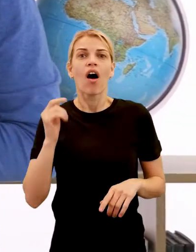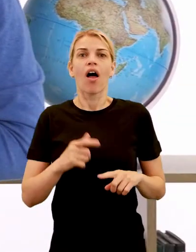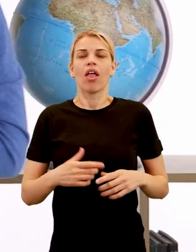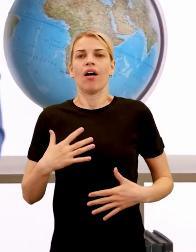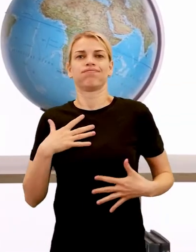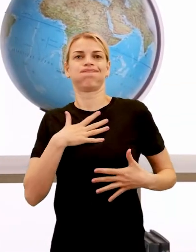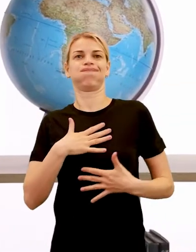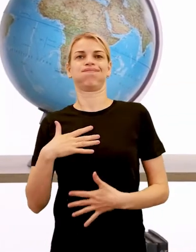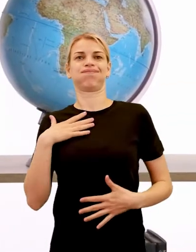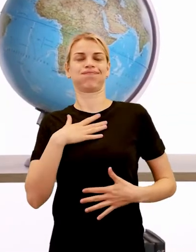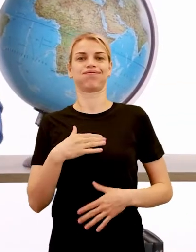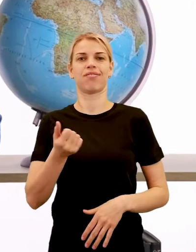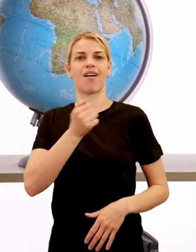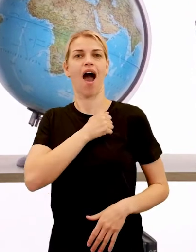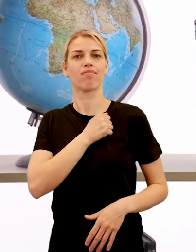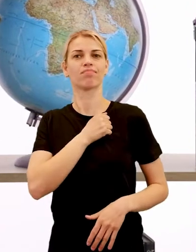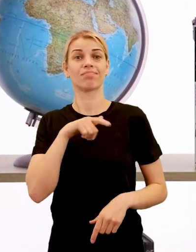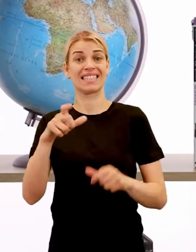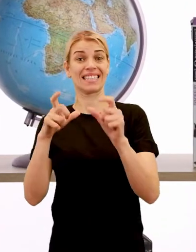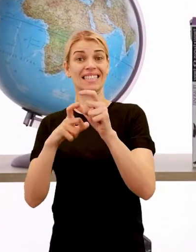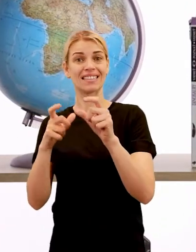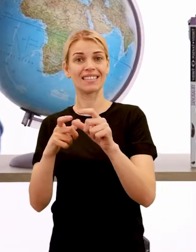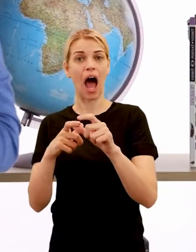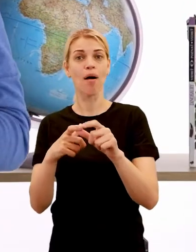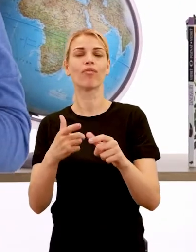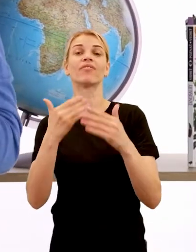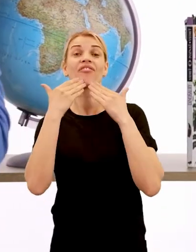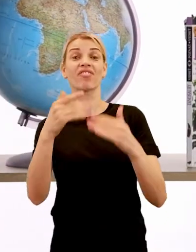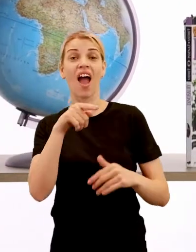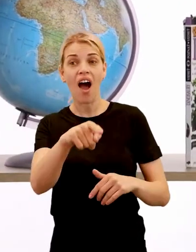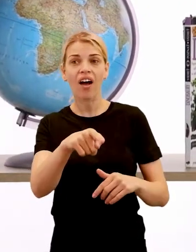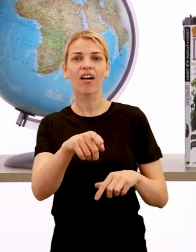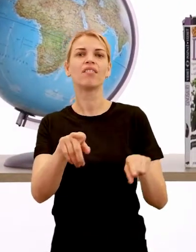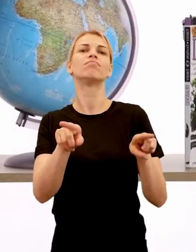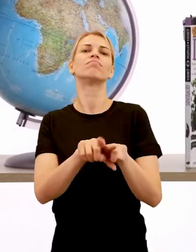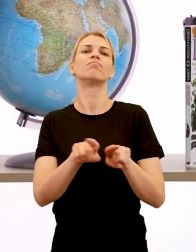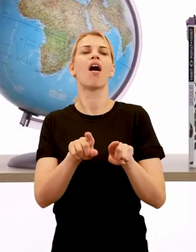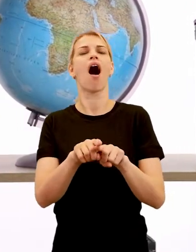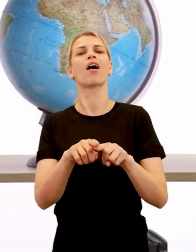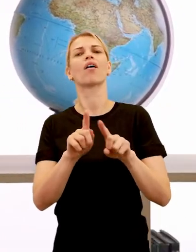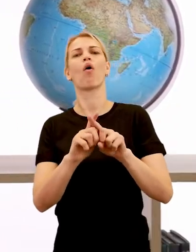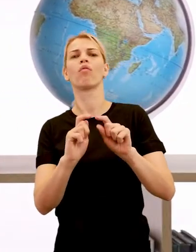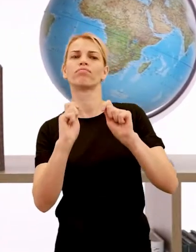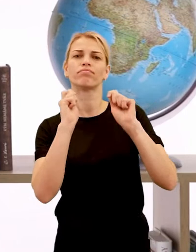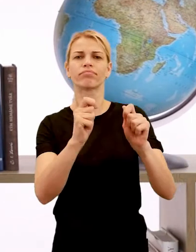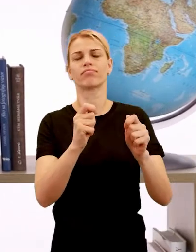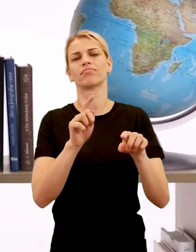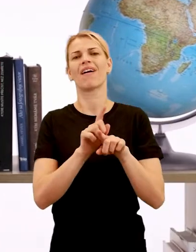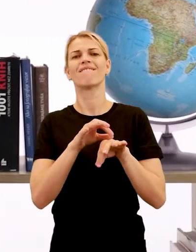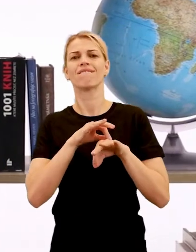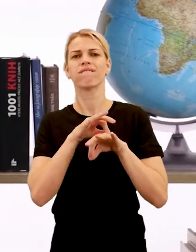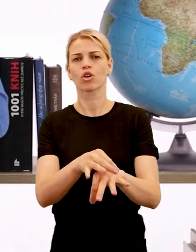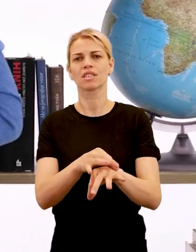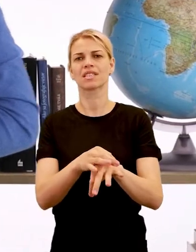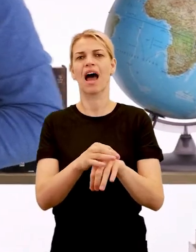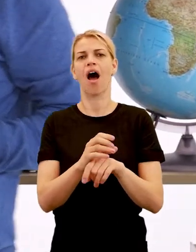eforiu. a z Osama spravili svojho, mohli by sme povedať, vodcu alebo kráľa, aj keď to slovo král